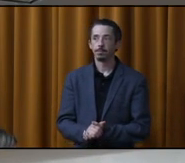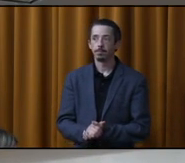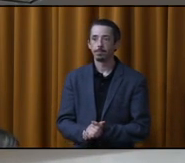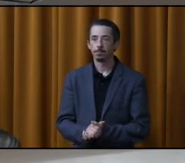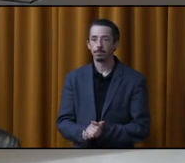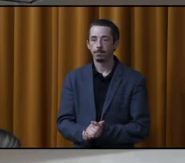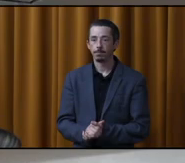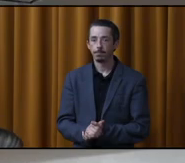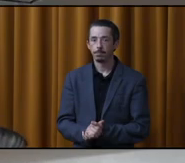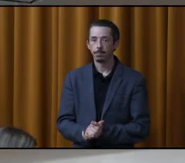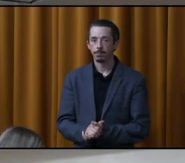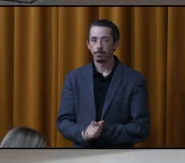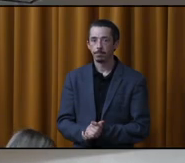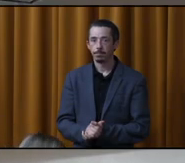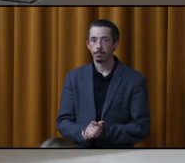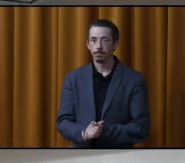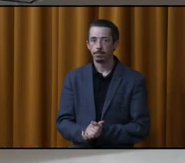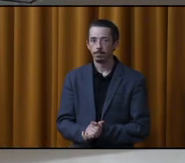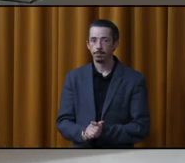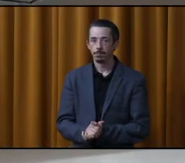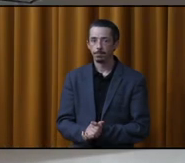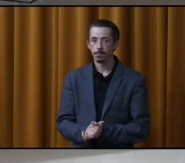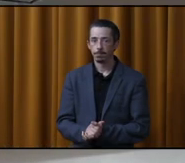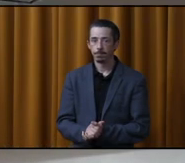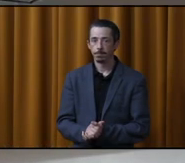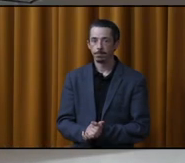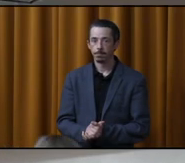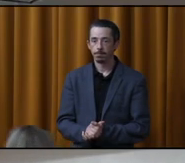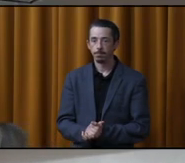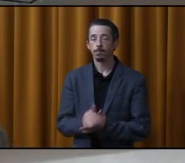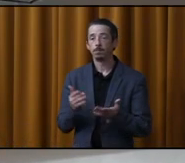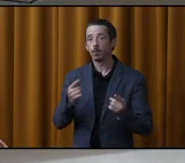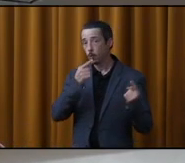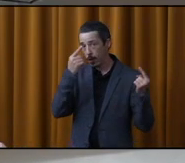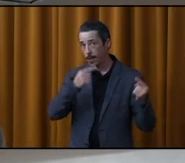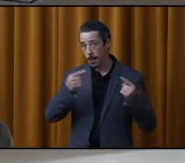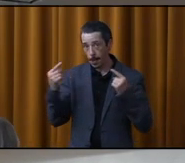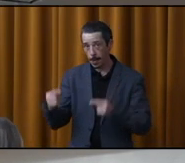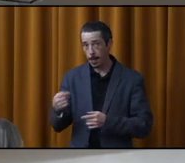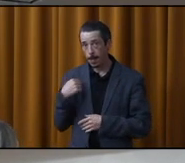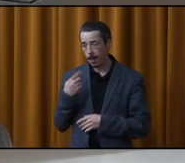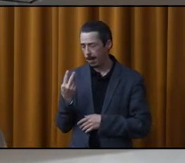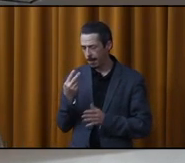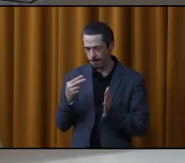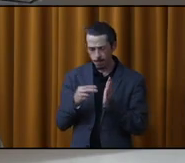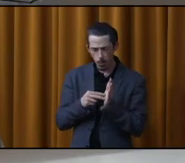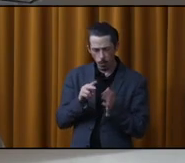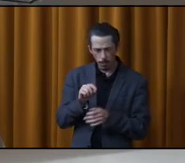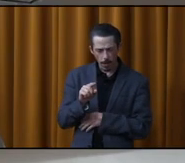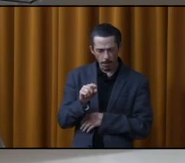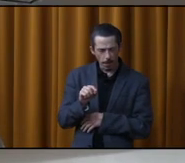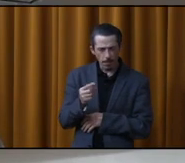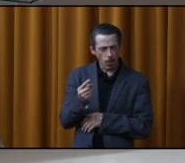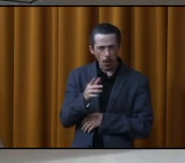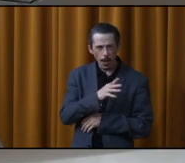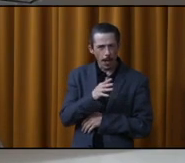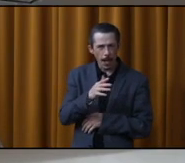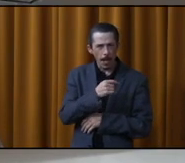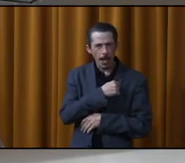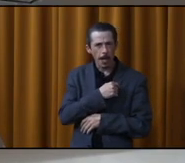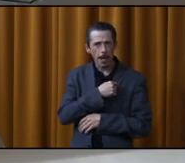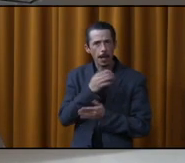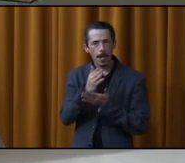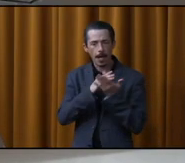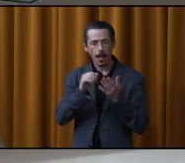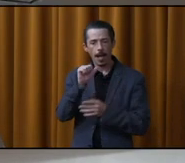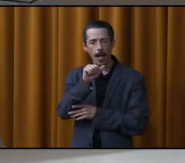Il y a eu une entente qui a été prise en 2020-21, à Nook, d'Anti-Systerie.